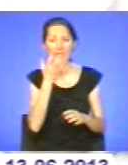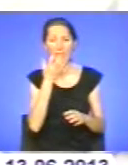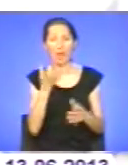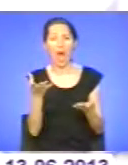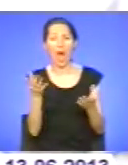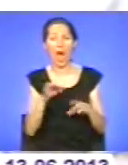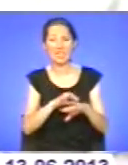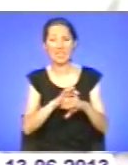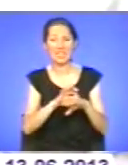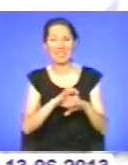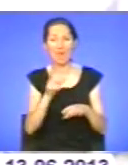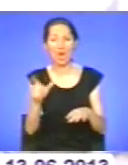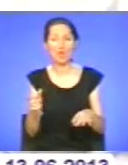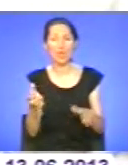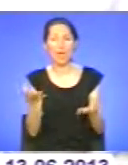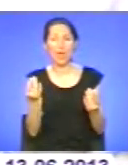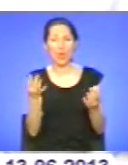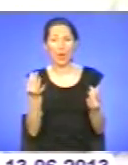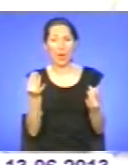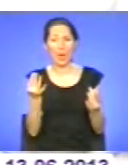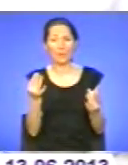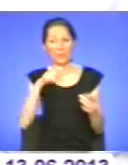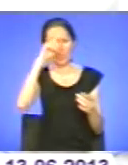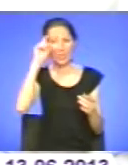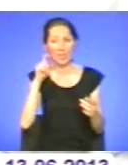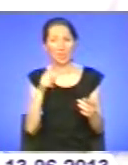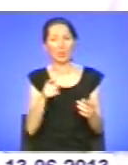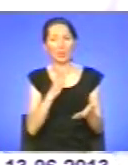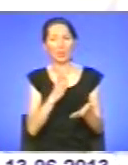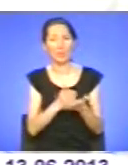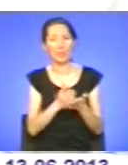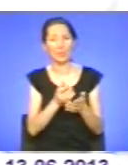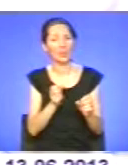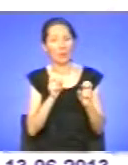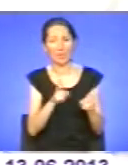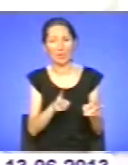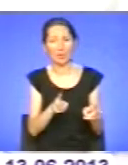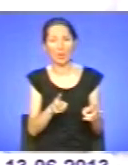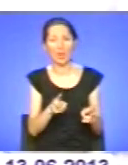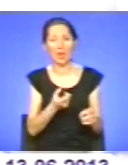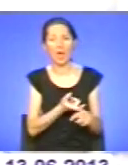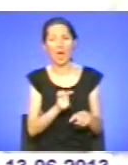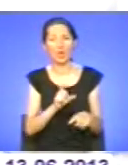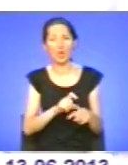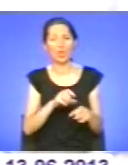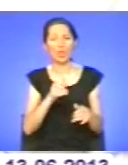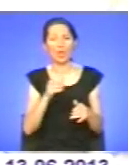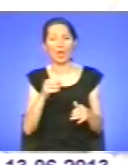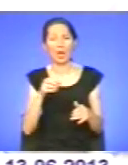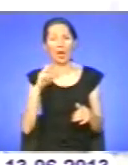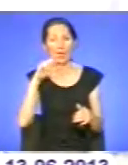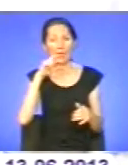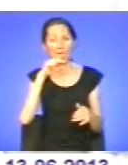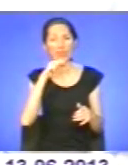волога, скажімо, спітніла, тоді він стає найбільш агресивний. Надзвичайно токсичний сік, який виділяється з цієї